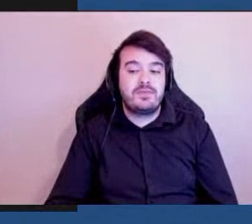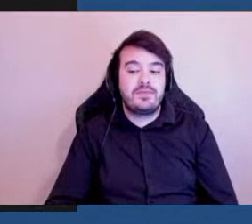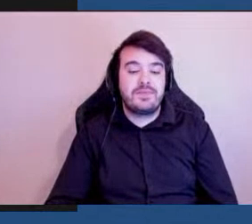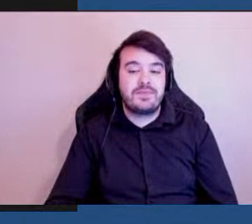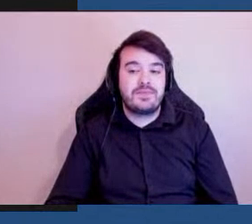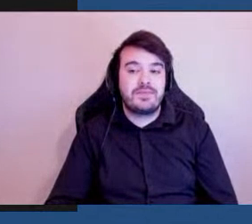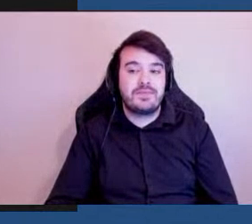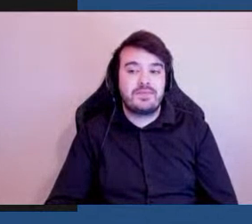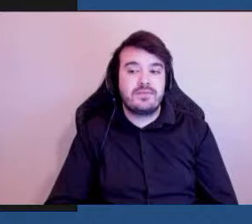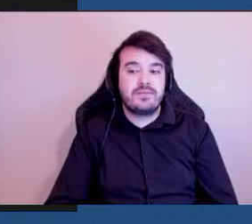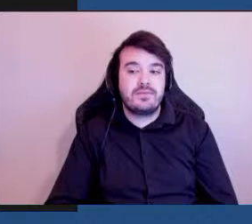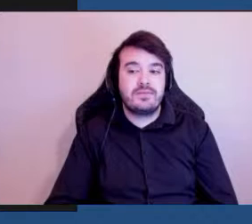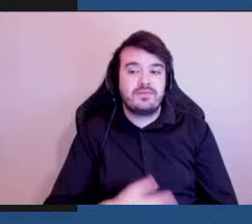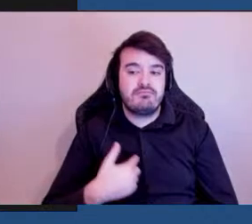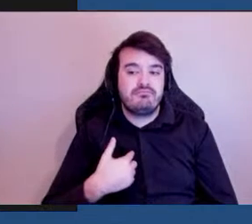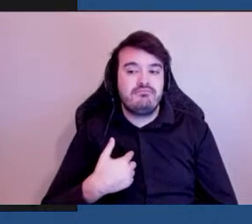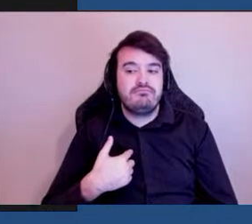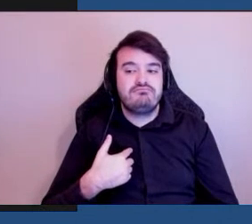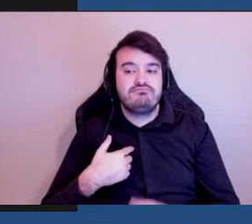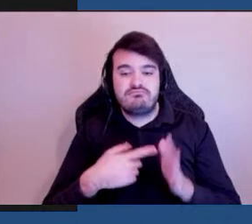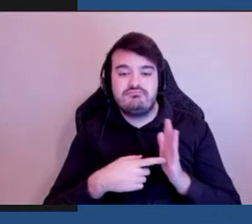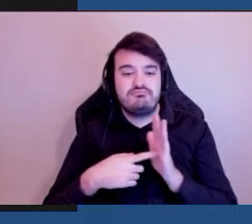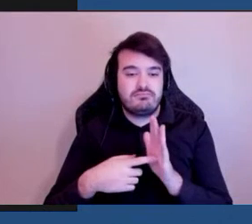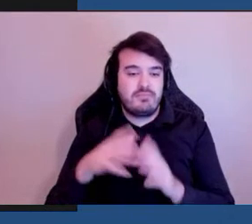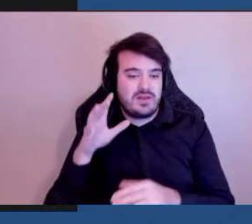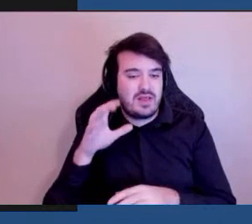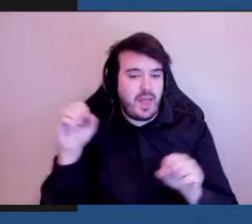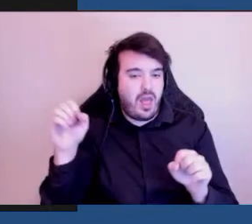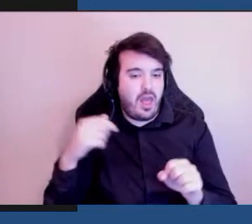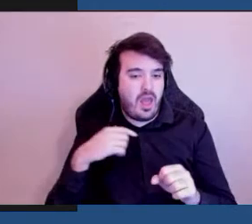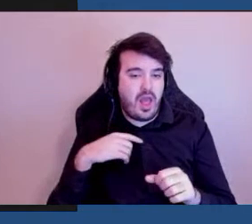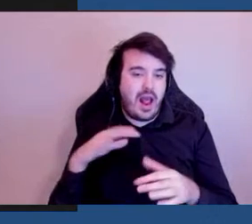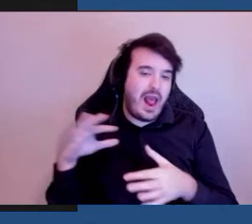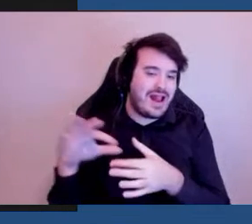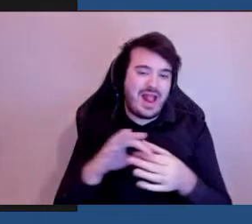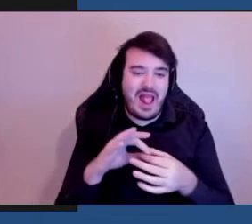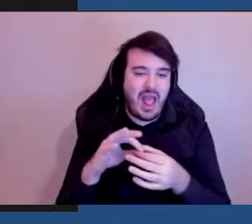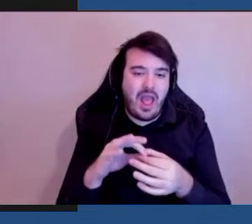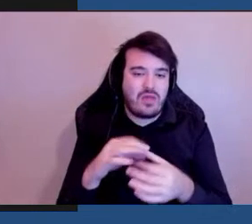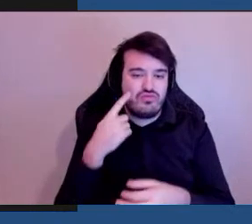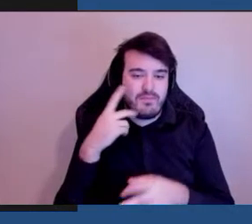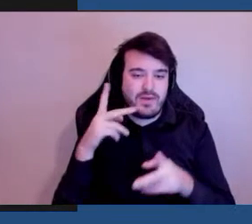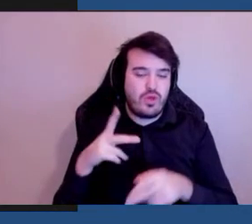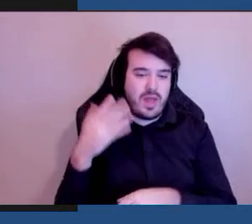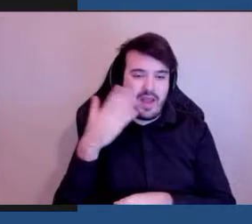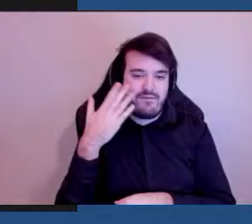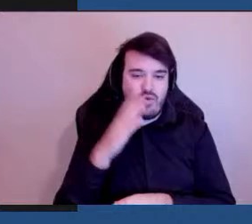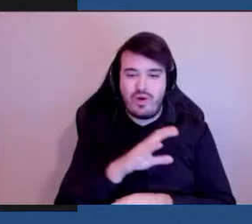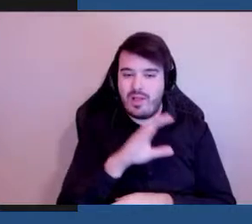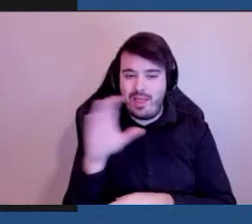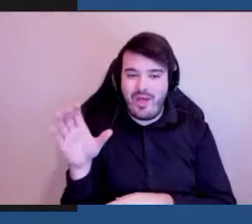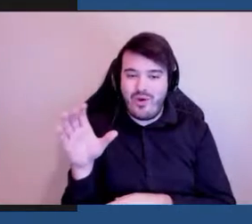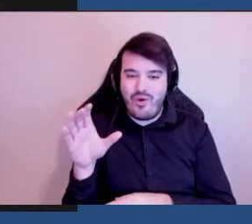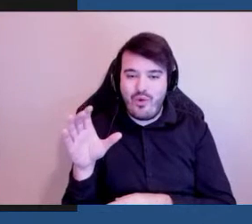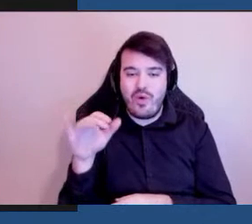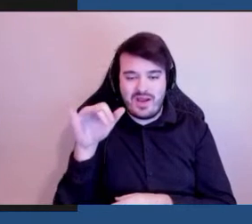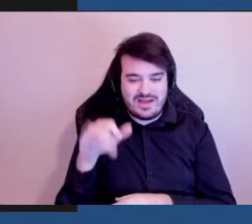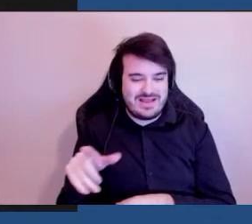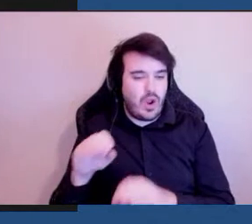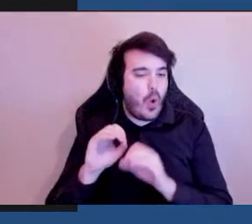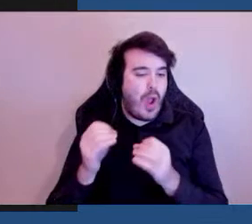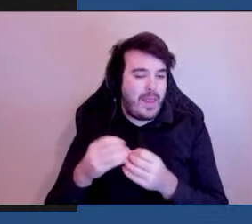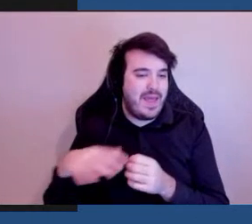je représente ou je suis le président de l'alliance pour l'égalité des personnes aveugles du Canada c'est un organisme qui est